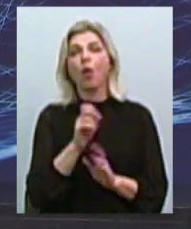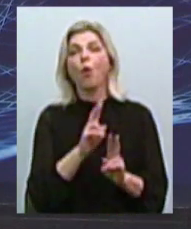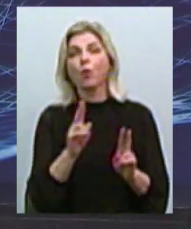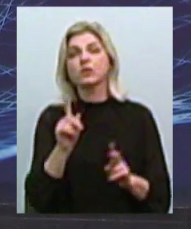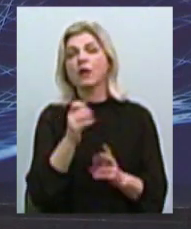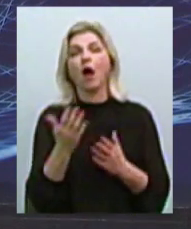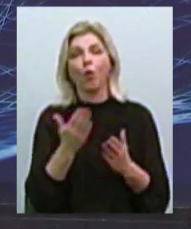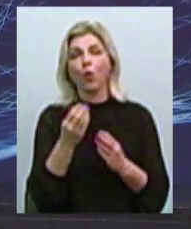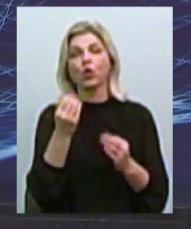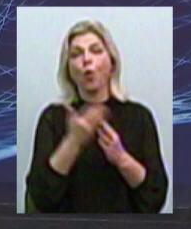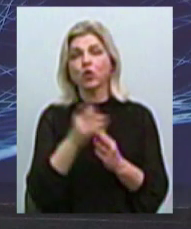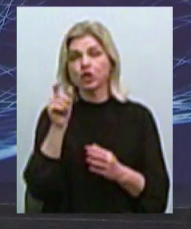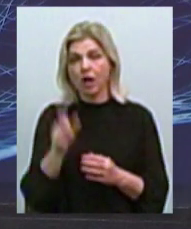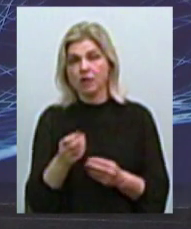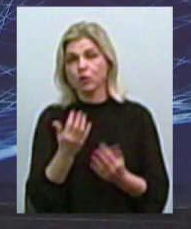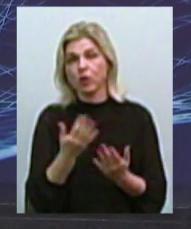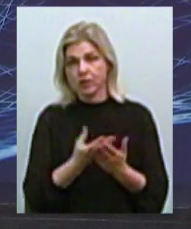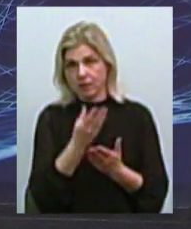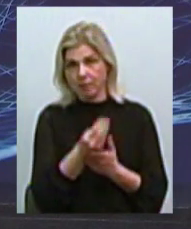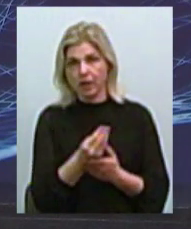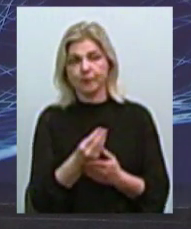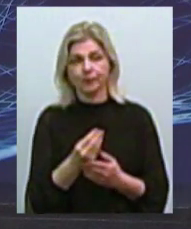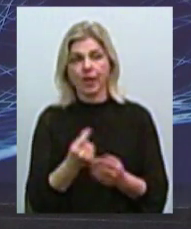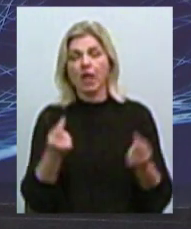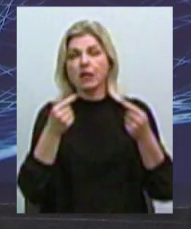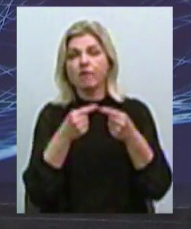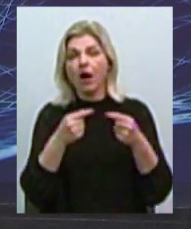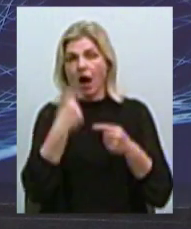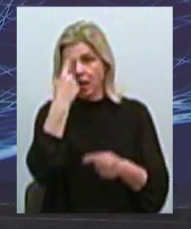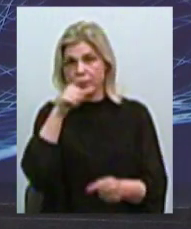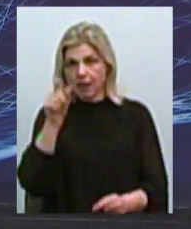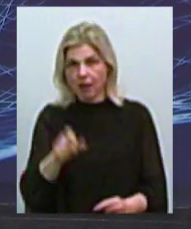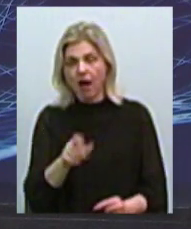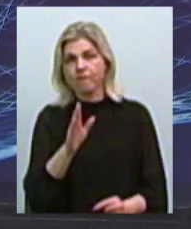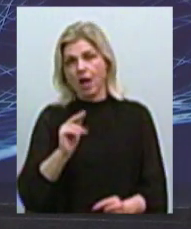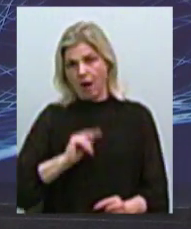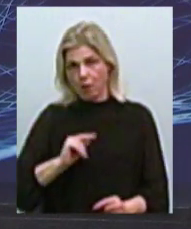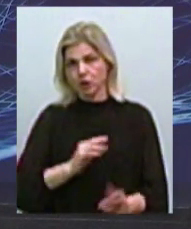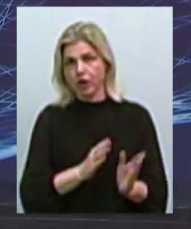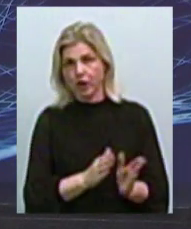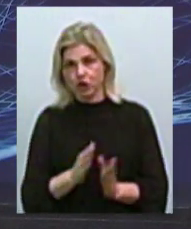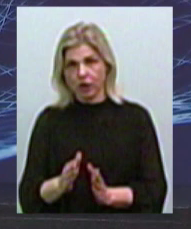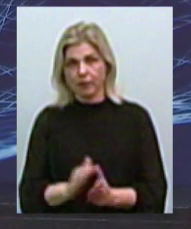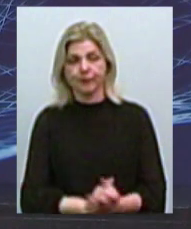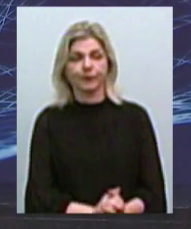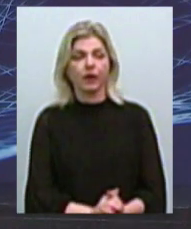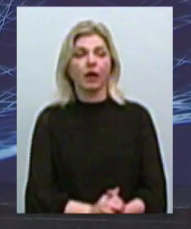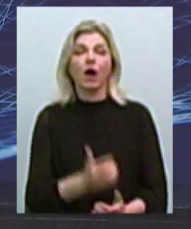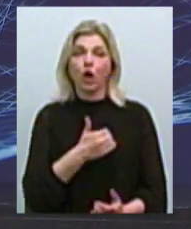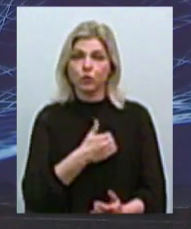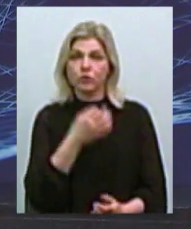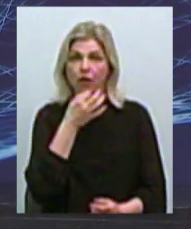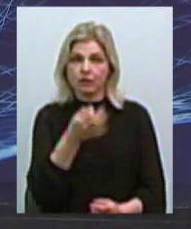заплатили. І ідентифікація проходить в робочому режимі, так? Да, да. Тобто? Ну, я хочу сказати,